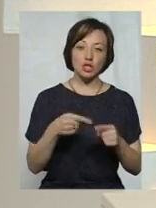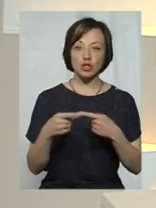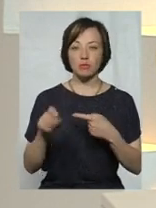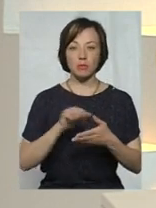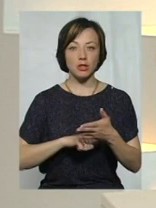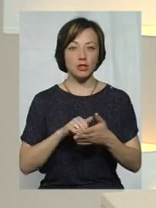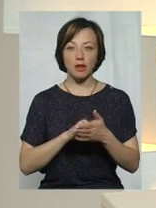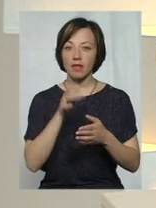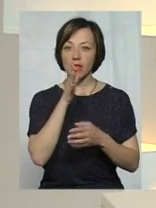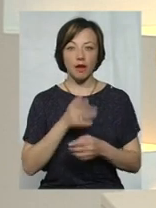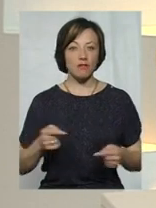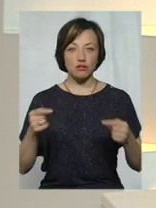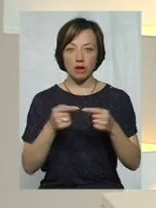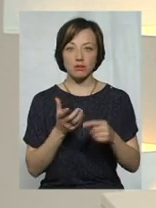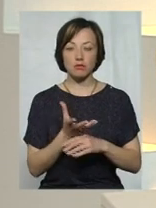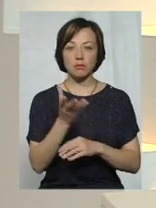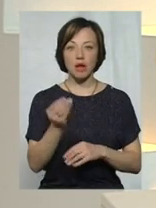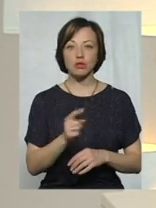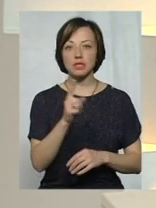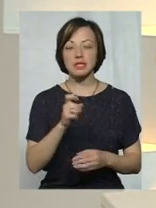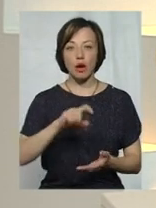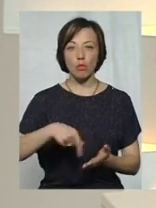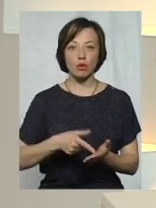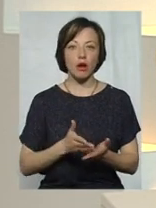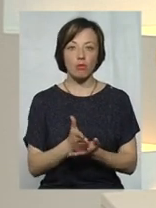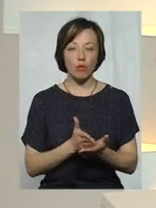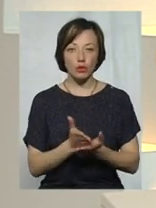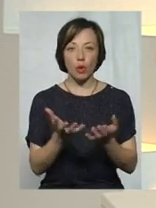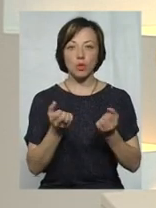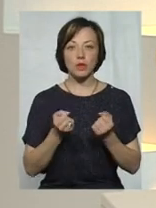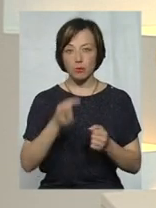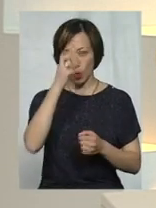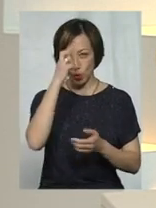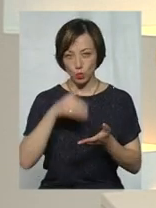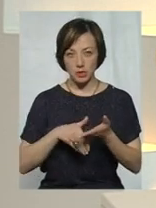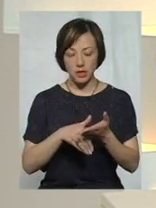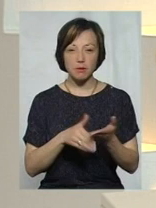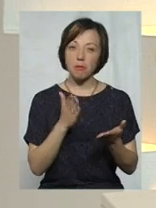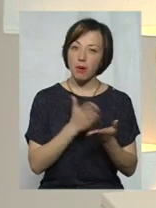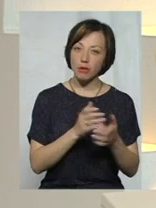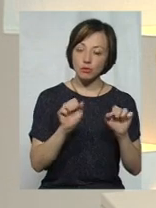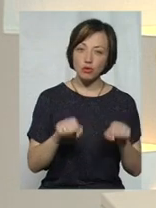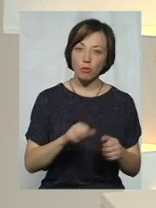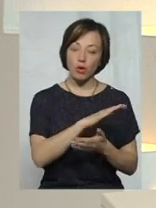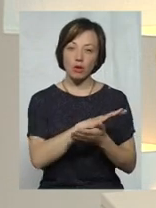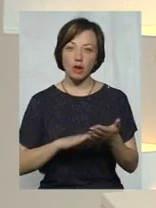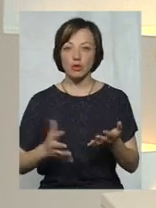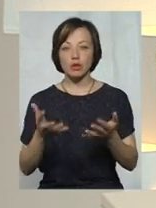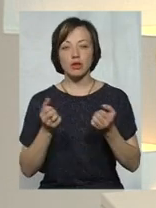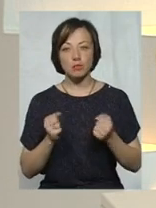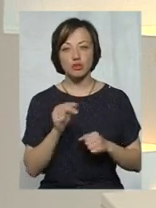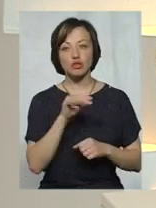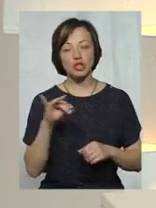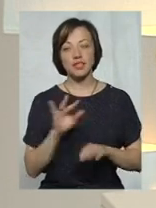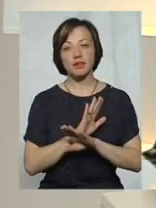невчасно сплачує за комунальні послуги і отримує субсидії? Матимуть вони можливість і в подальшому їх отримувати,